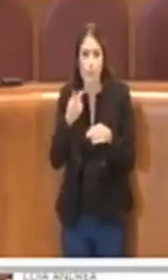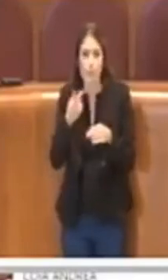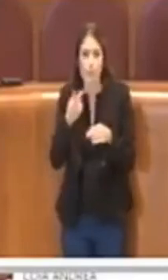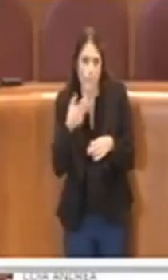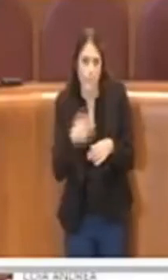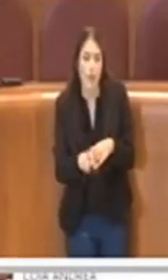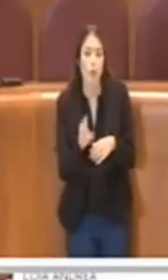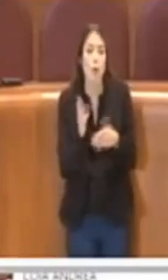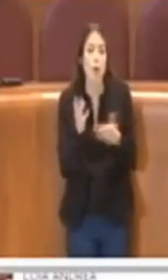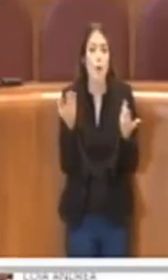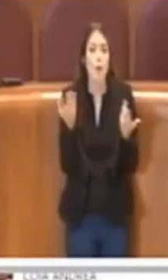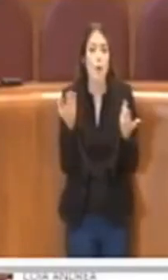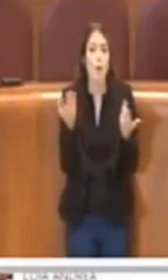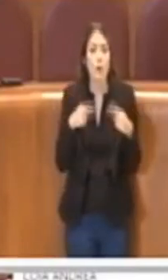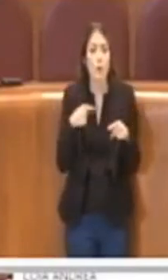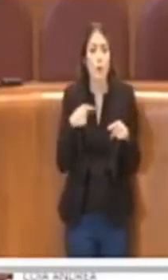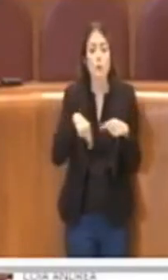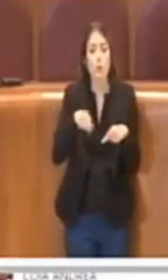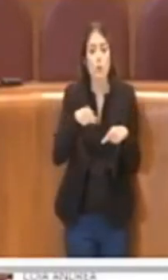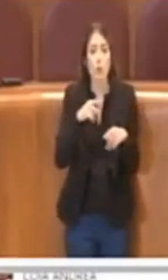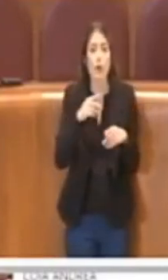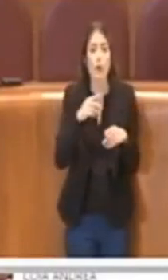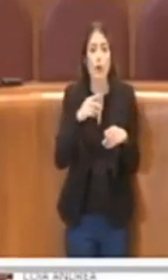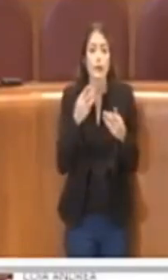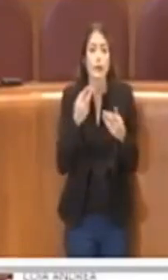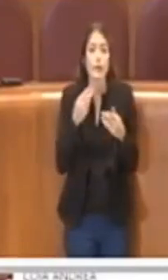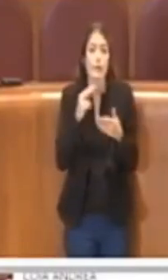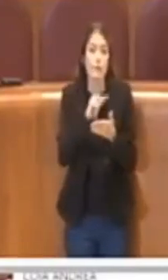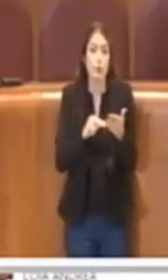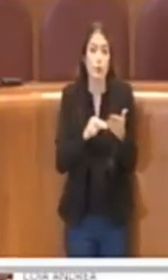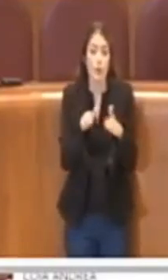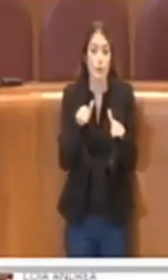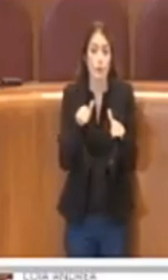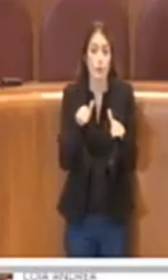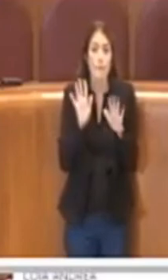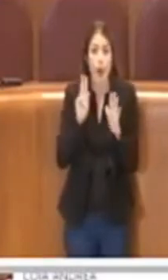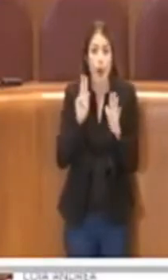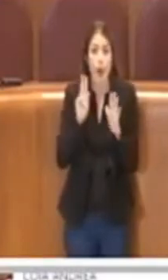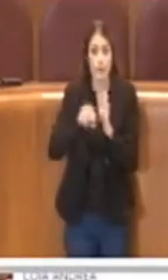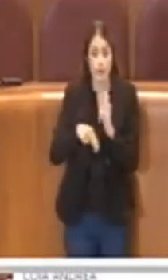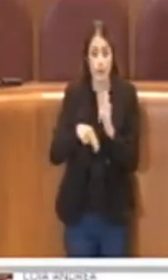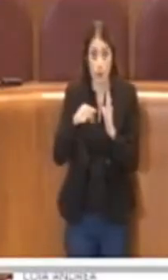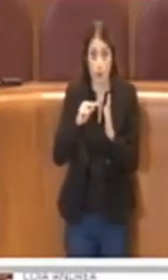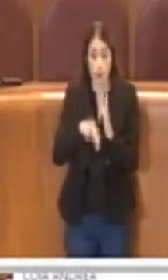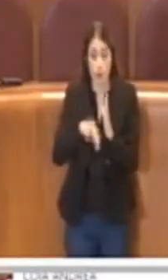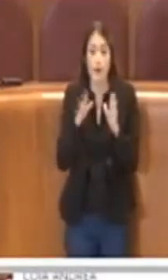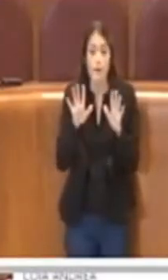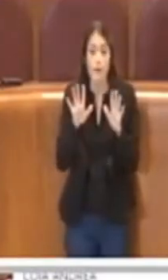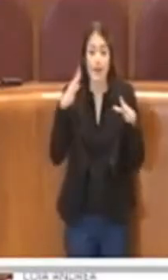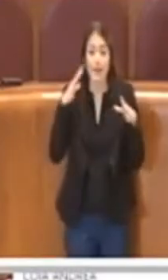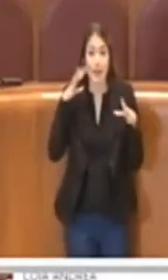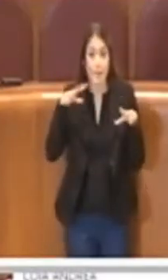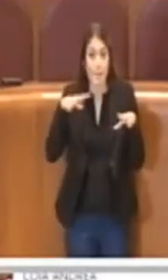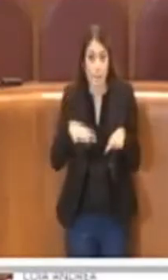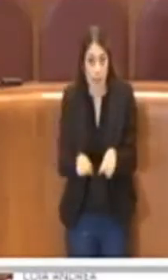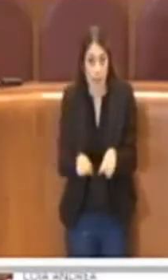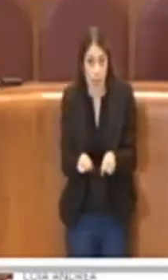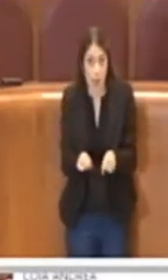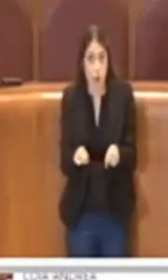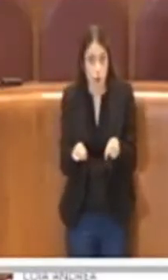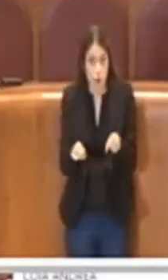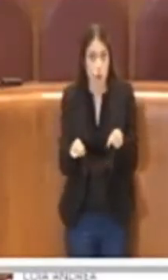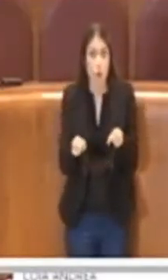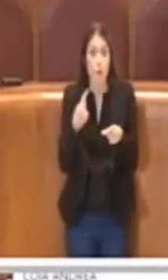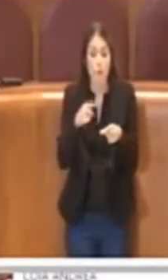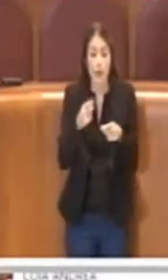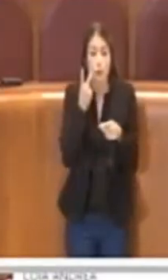pertanto noi consegniamo un voto di astensione a questa mozione ma l'impegno per trovare una soluzione su questo tema è